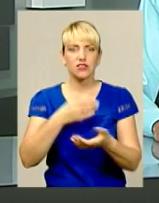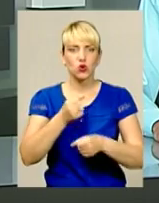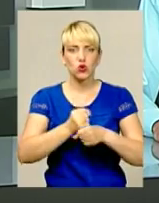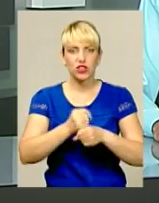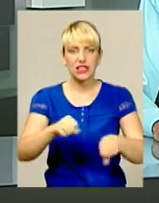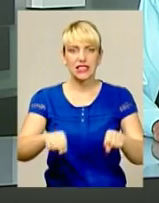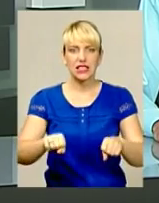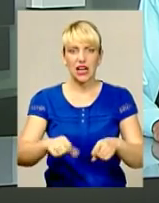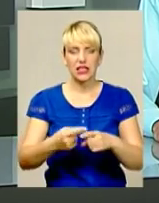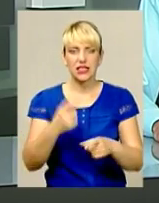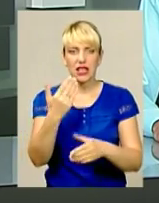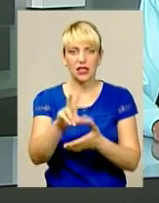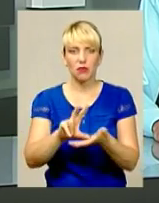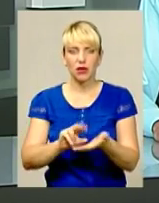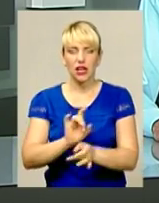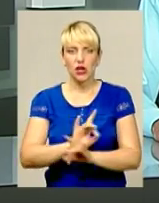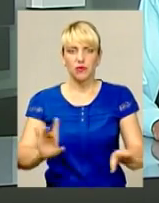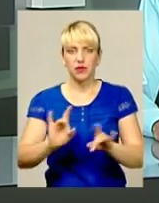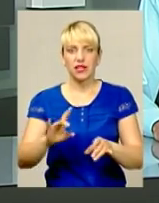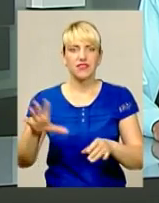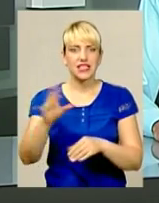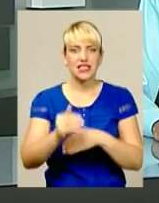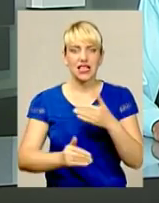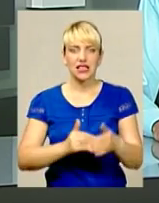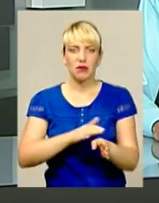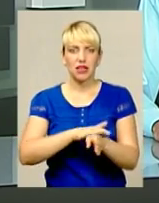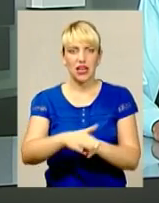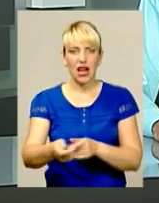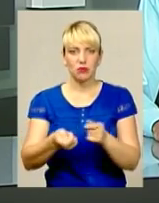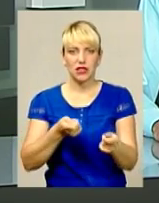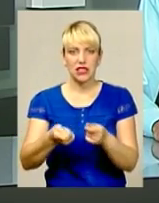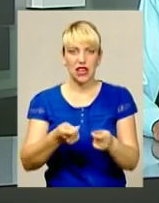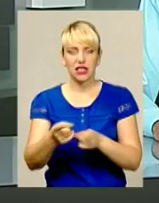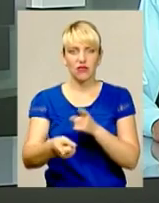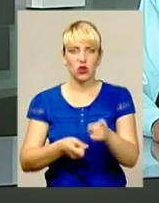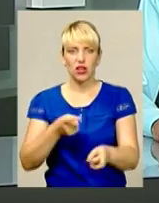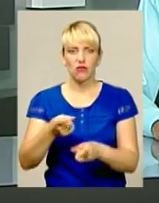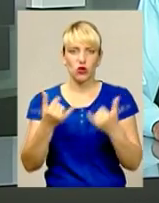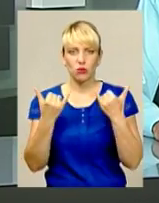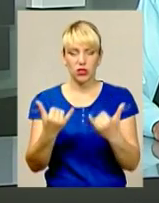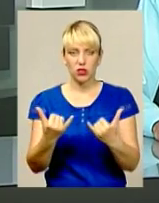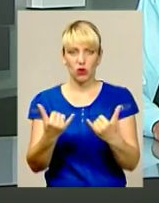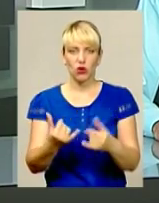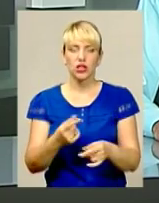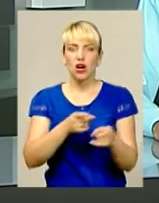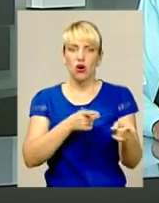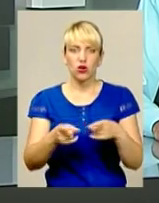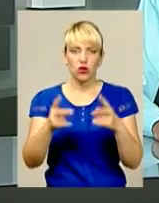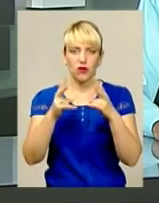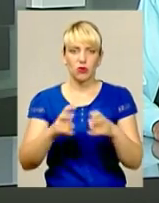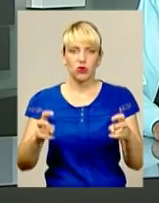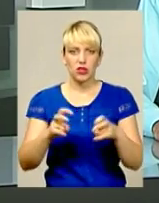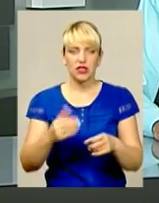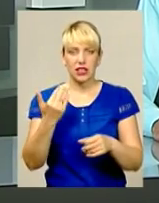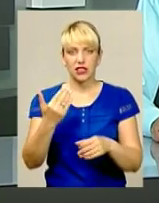прикладі ми висвітлювали в інформаційних випусках усі етапи реалізації адміністративної реформи. І сьогодні готові проаналізувати